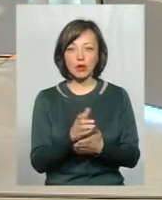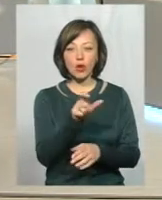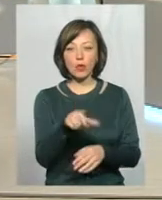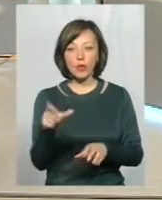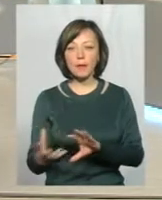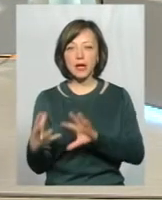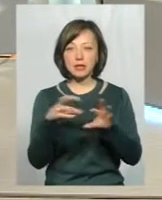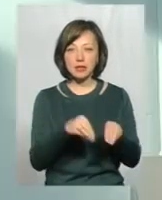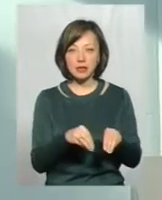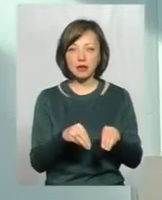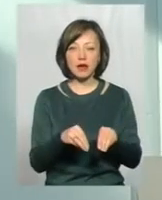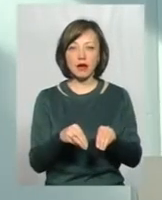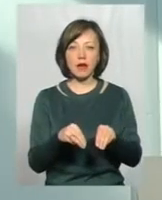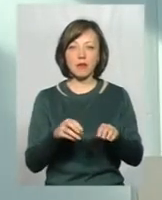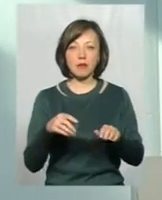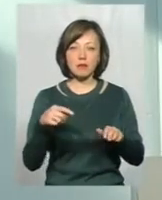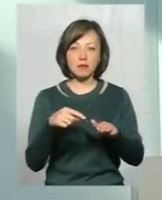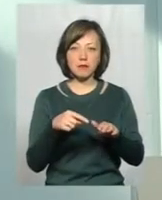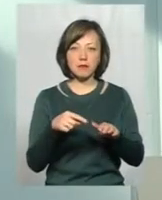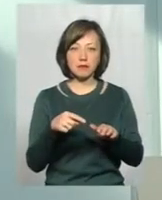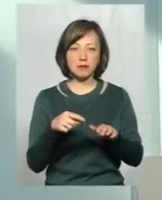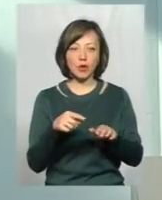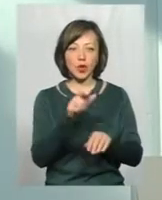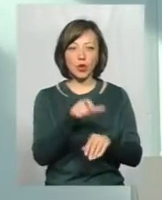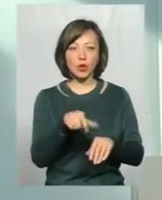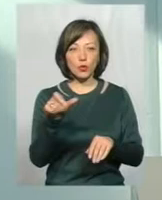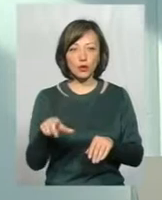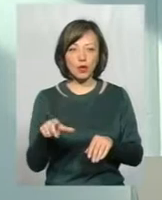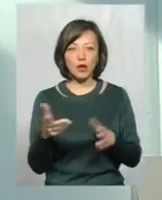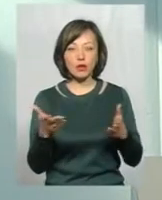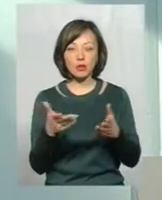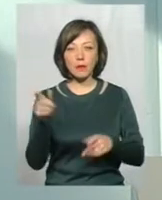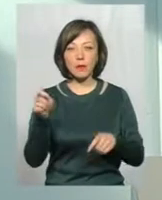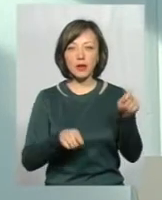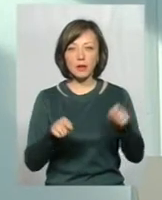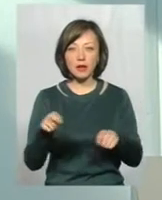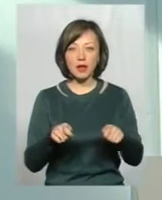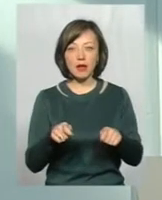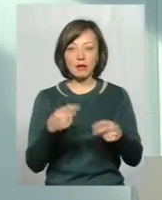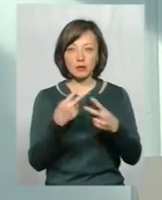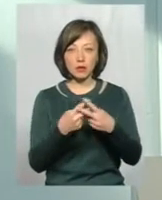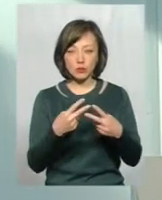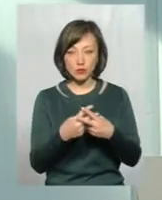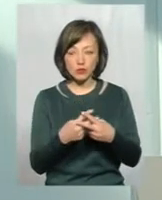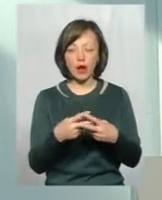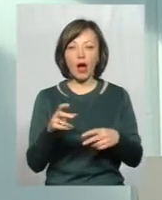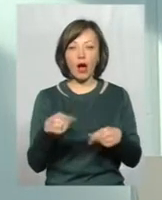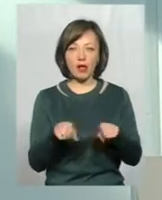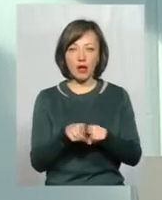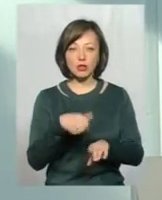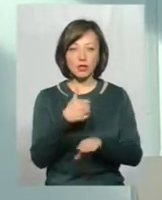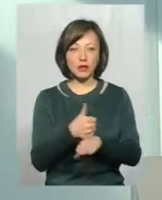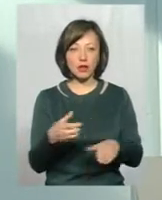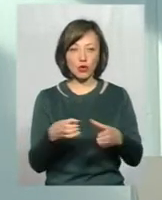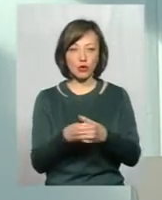переселенців, мігрантов, людей, які прибыли з місць лишення свободи, а також основна